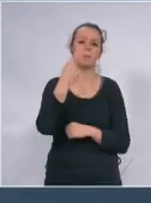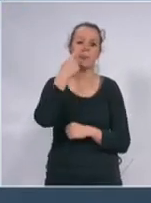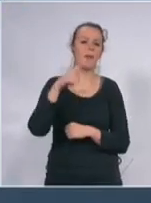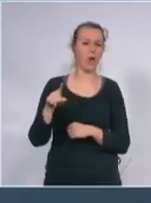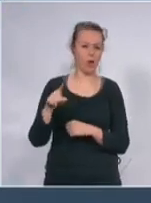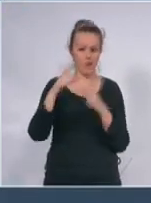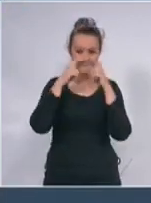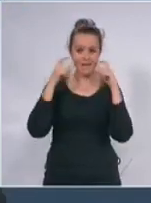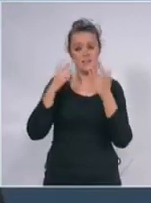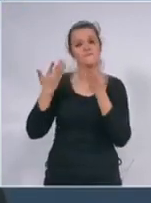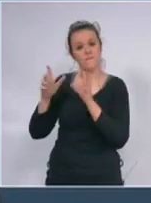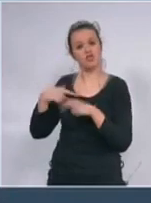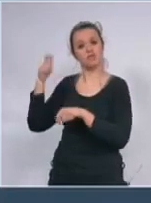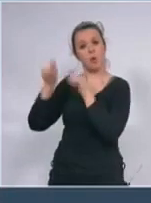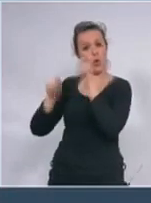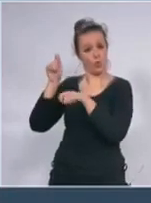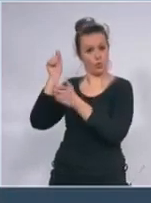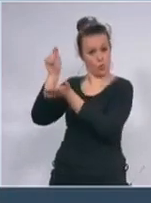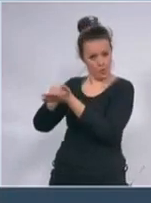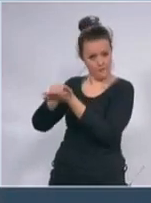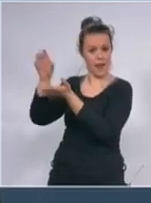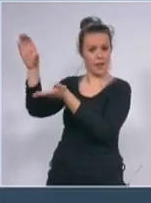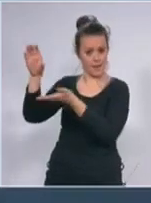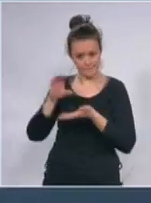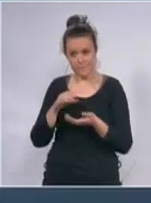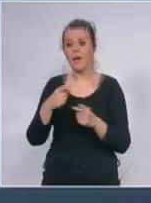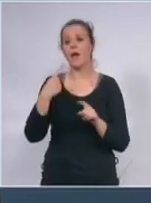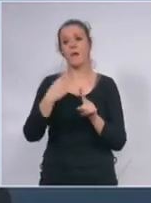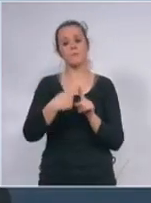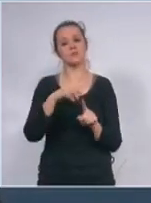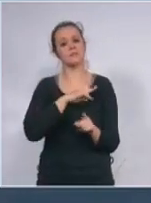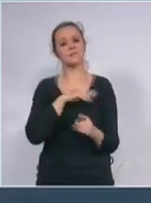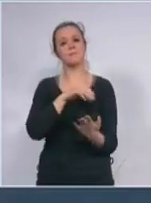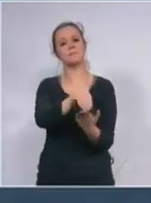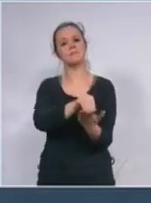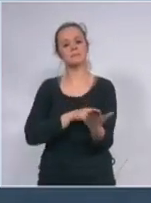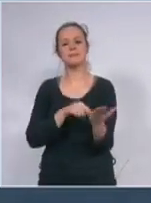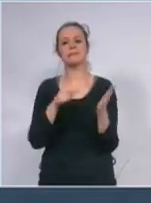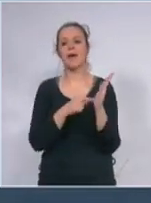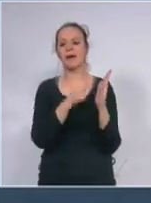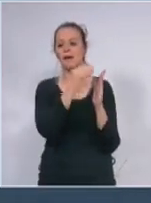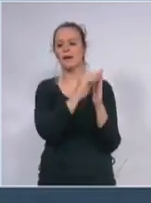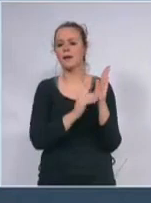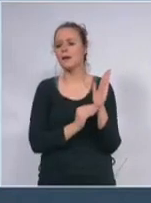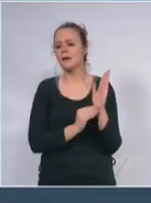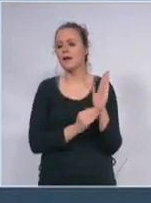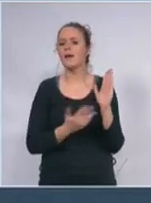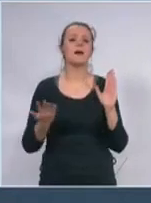pri tome imam ovde spisak gde sve radimo i koliko radimo